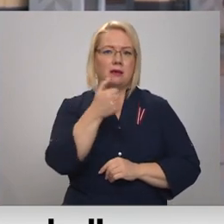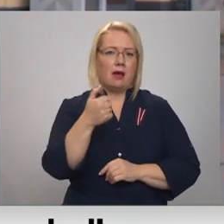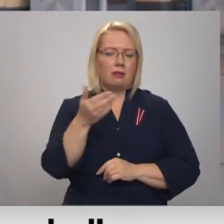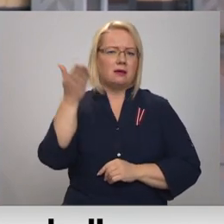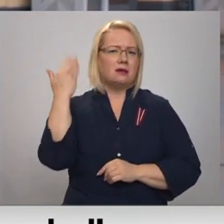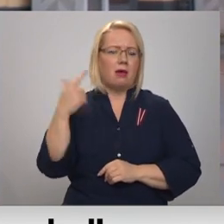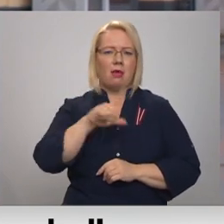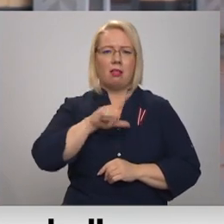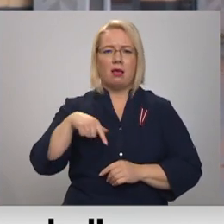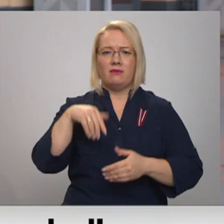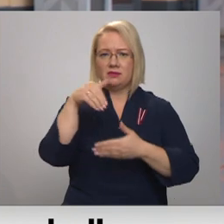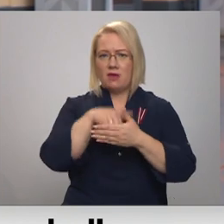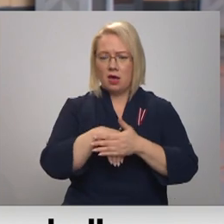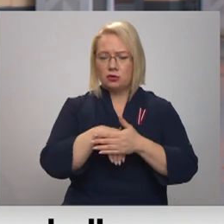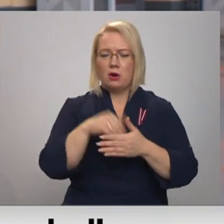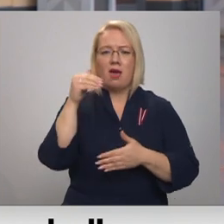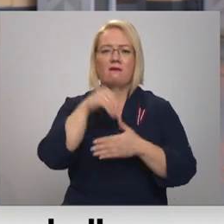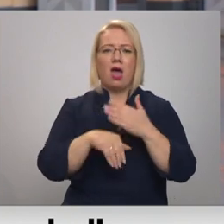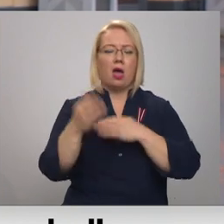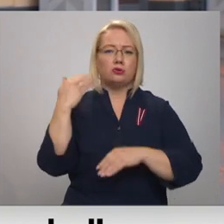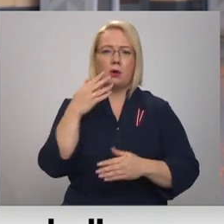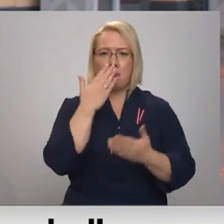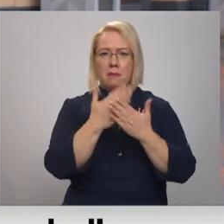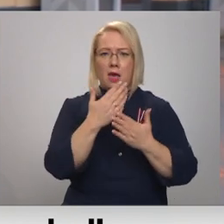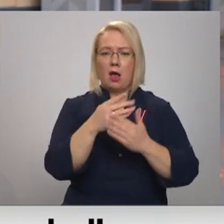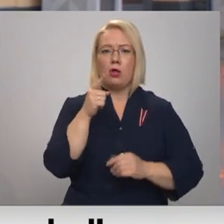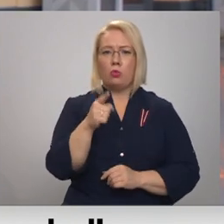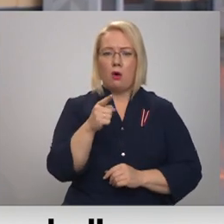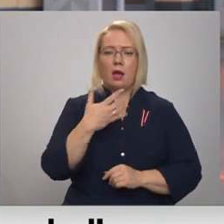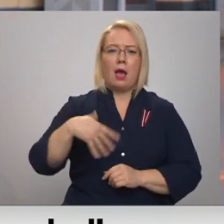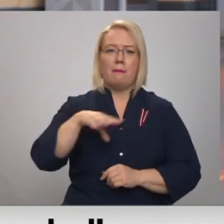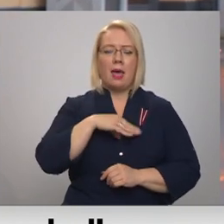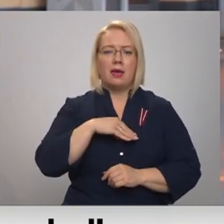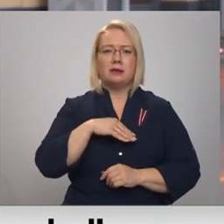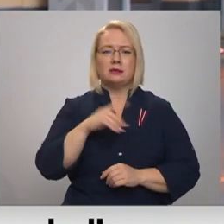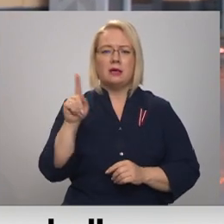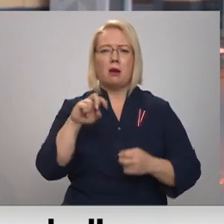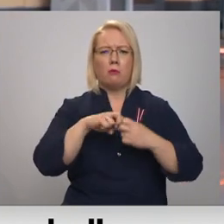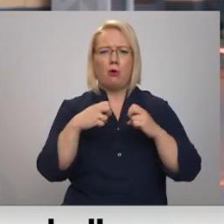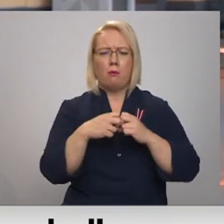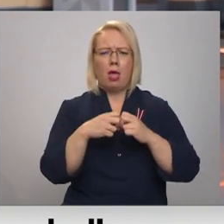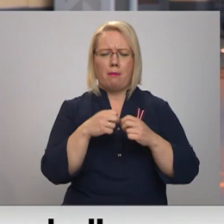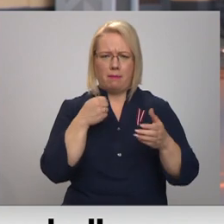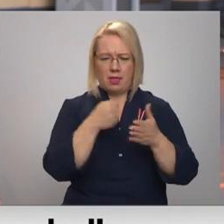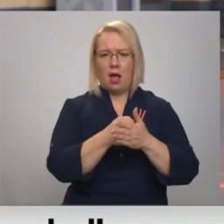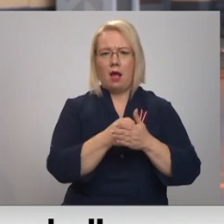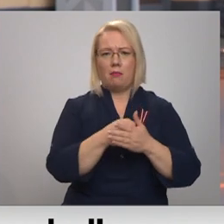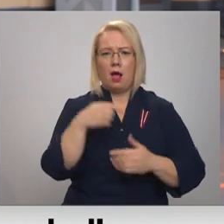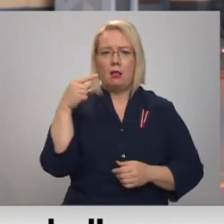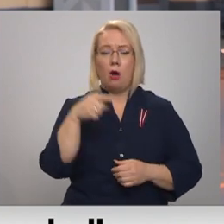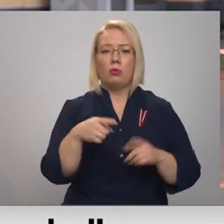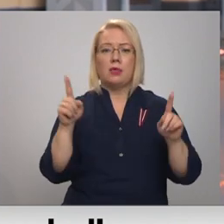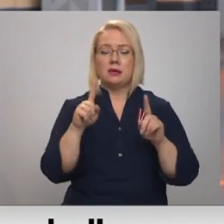vēstura. Tātad vēstura pierāda to, ka mēs ar krīzēm tiekam galā. Tas ir tāds